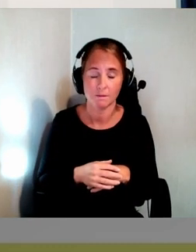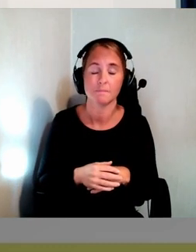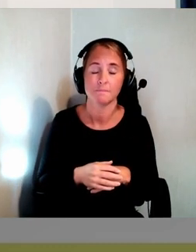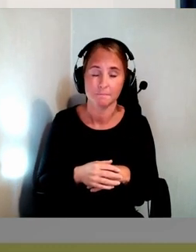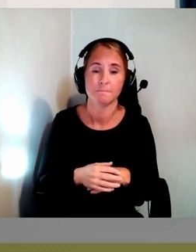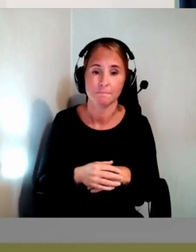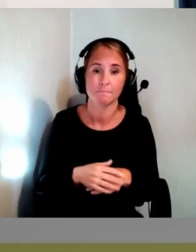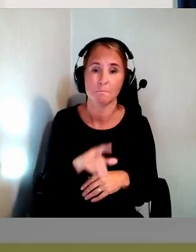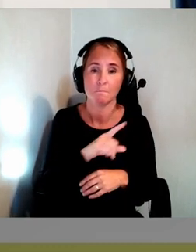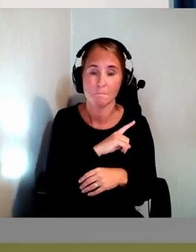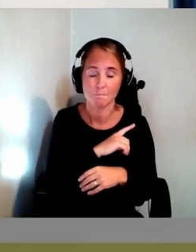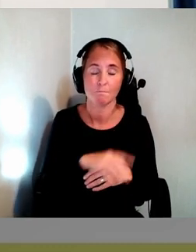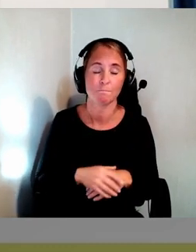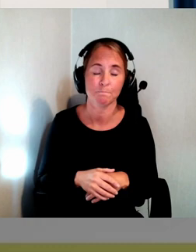svenska.